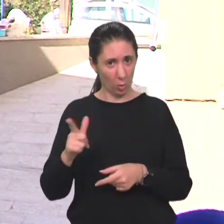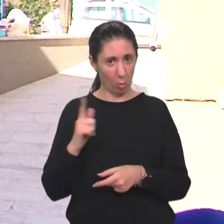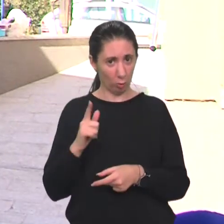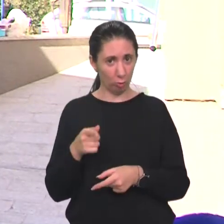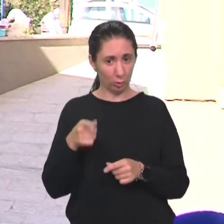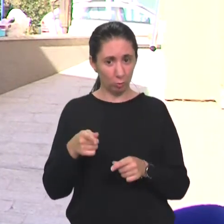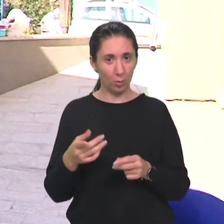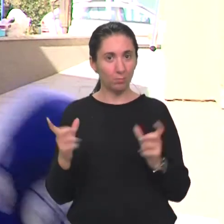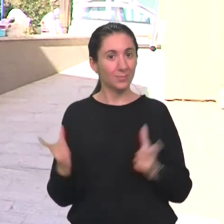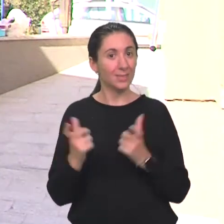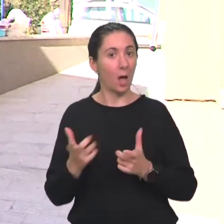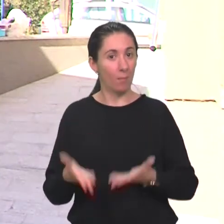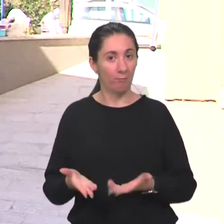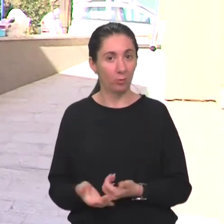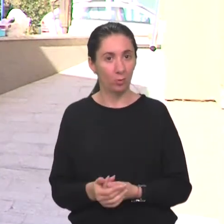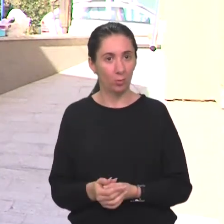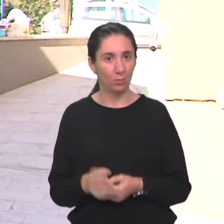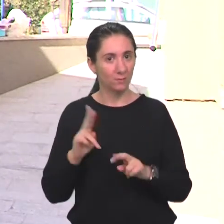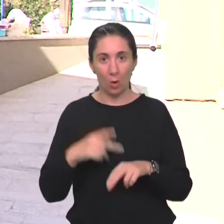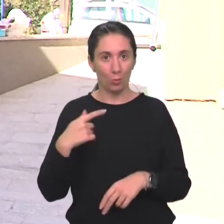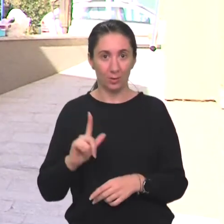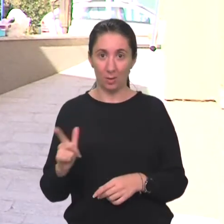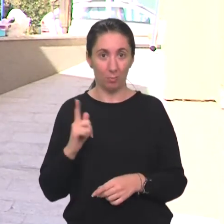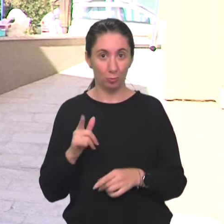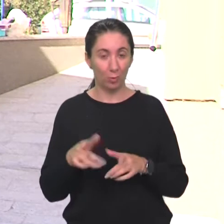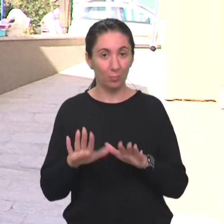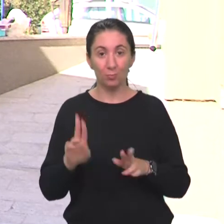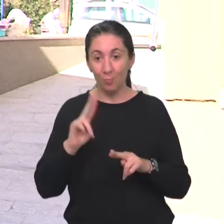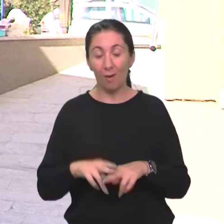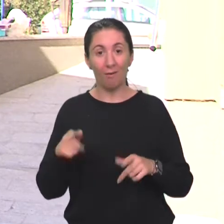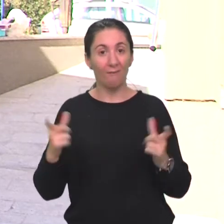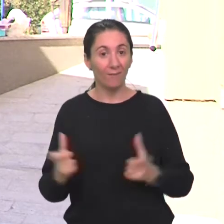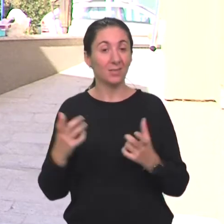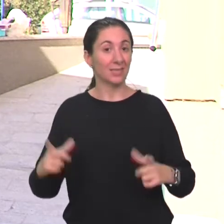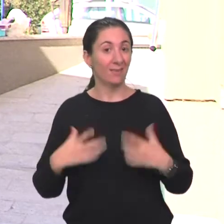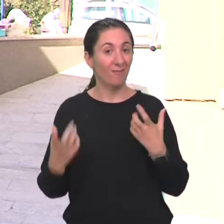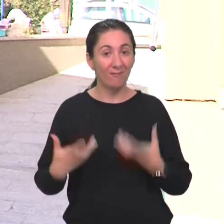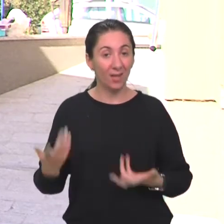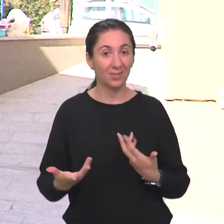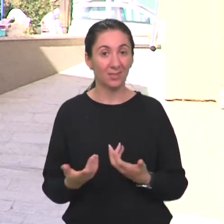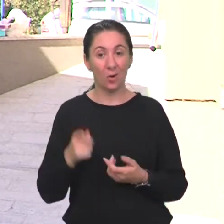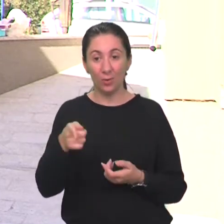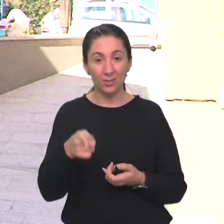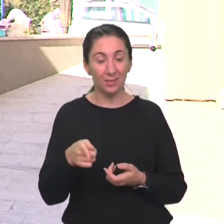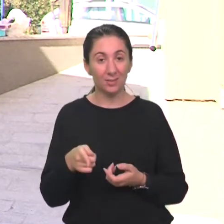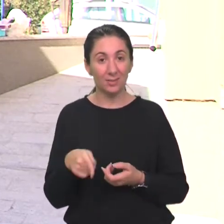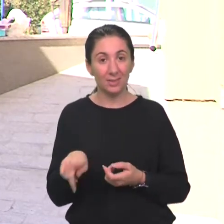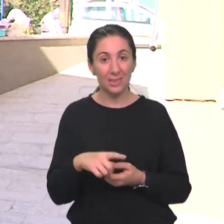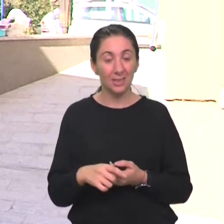očekivali da će biti ovako možda zabavno? Stvarno nisam očekival da će biti tako zabavno, tako veselo i da su ti